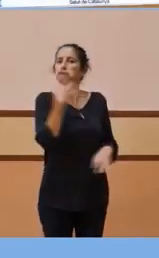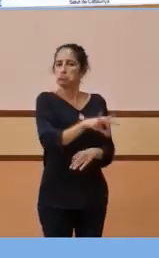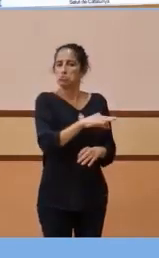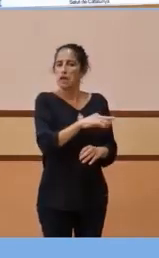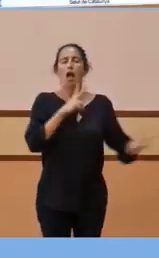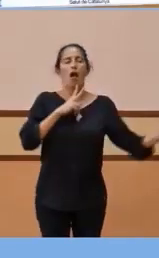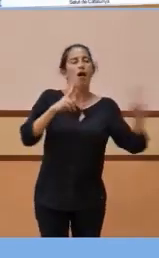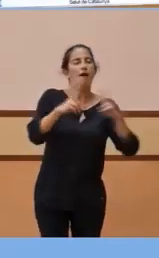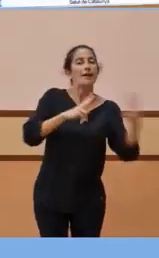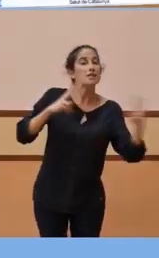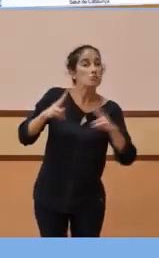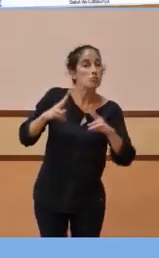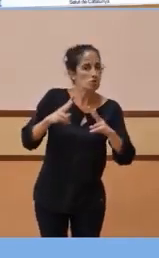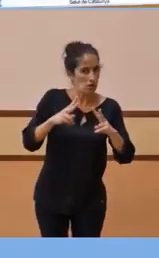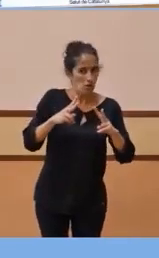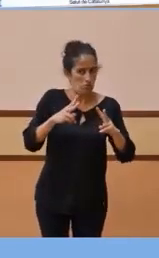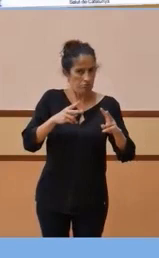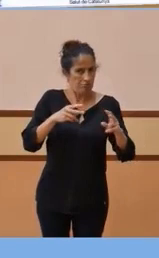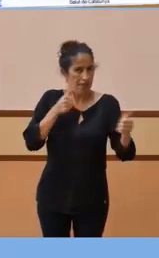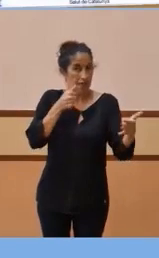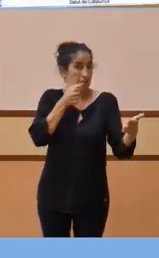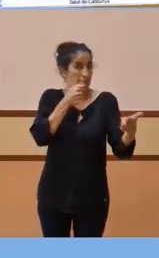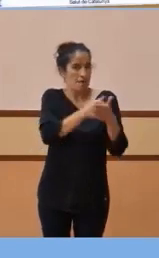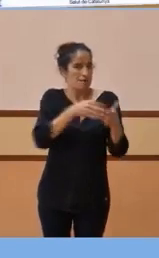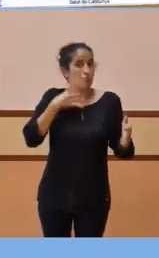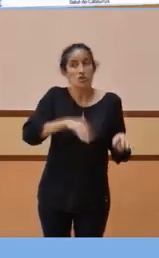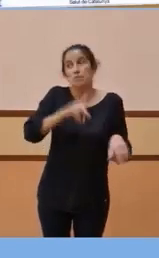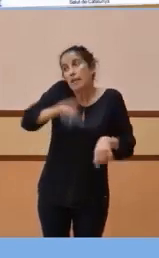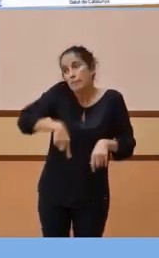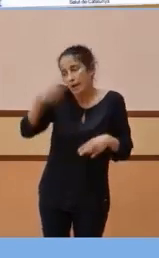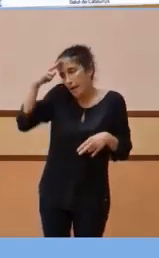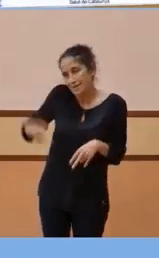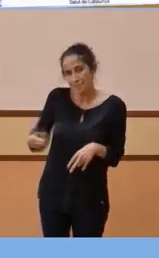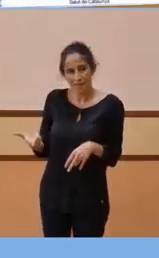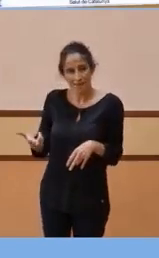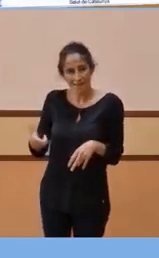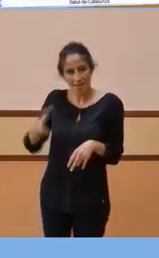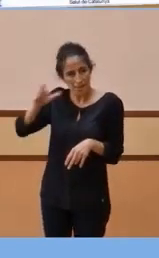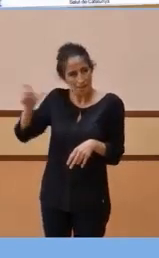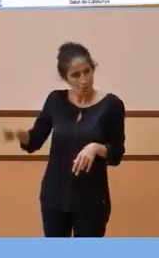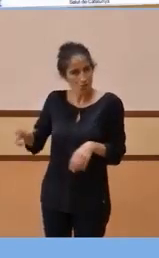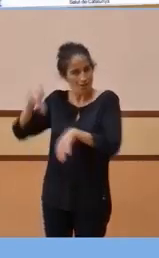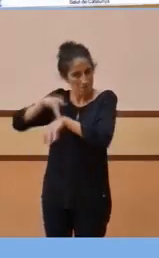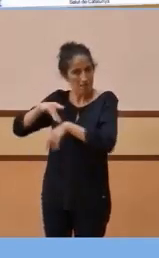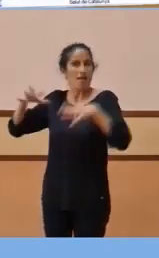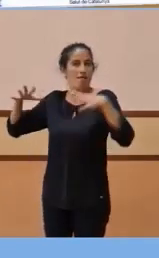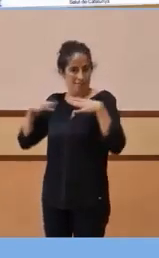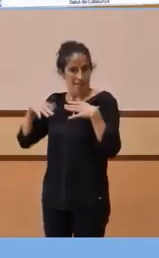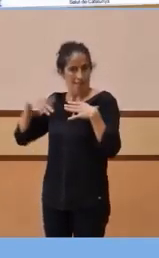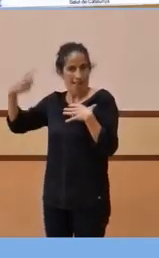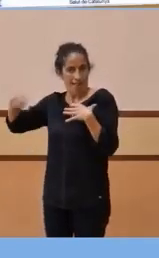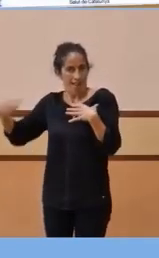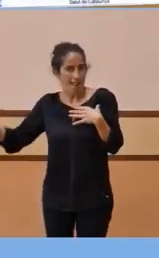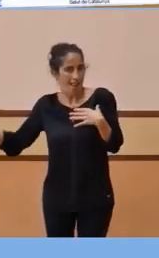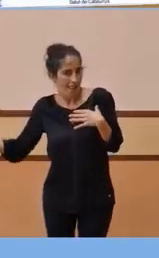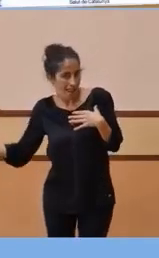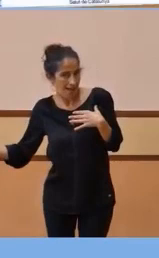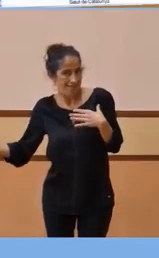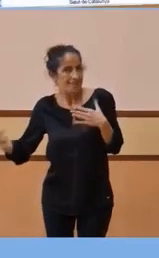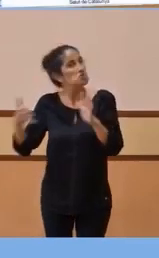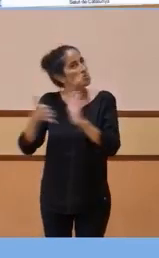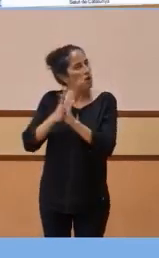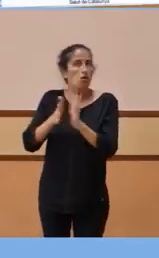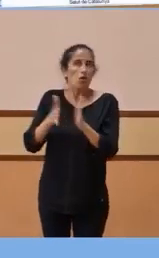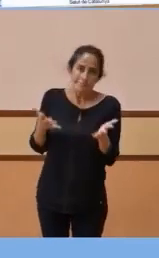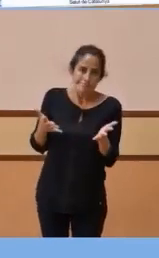diguem-ne, el màxim possible de respecte en les vacances dels professionals sanitaris, també, d'aquests equipaments. I això ens ha comportat, doncs, d'haver